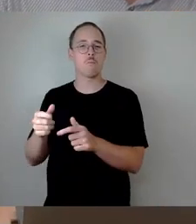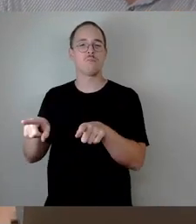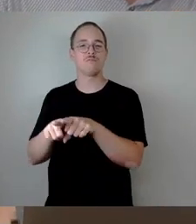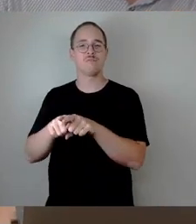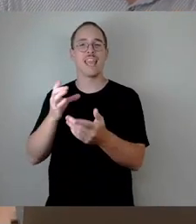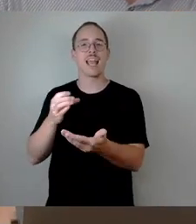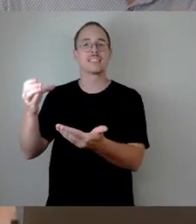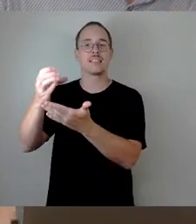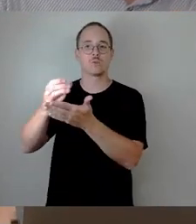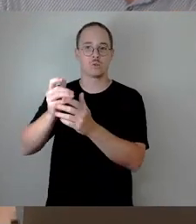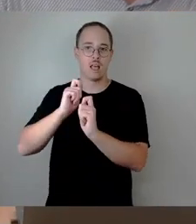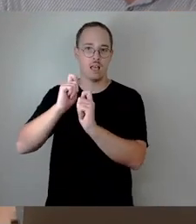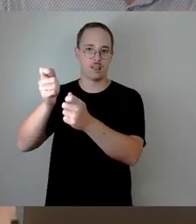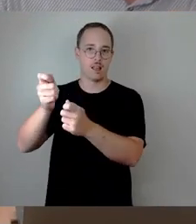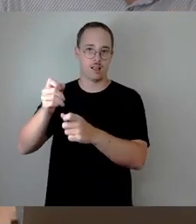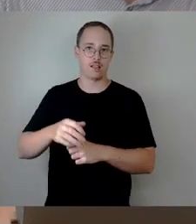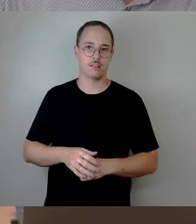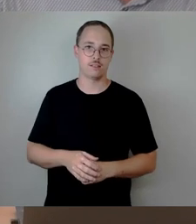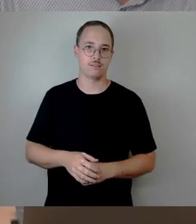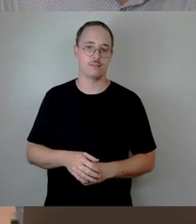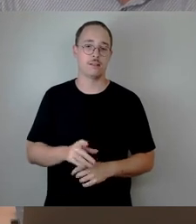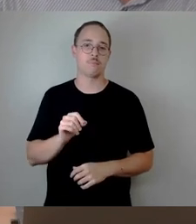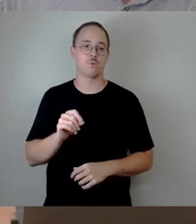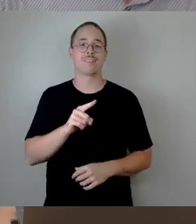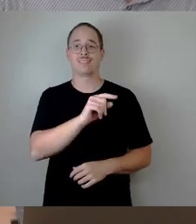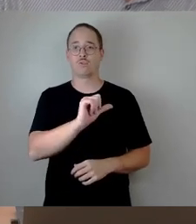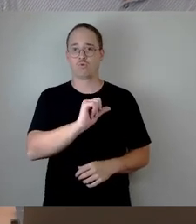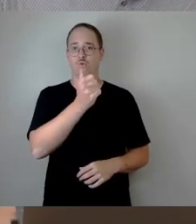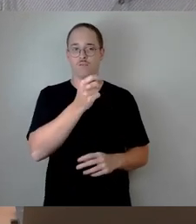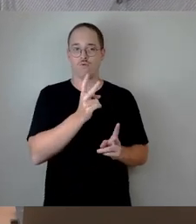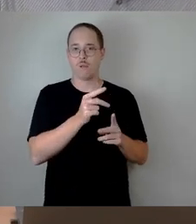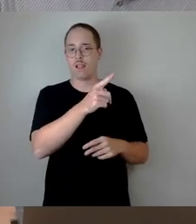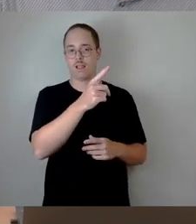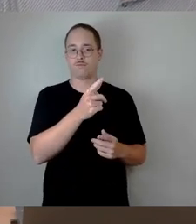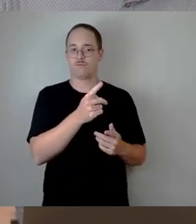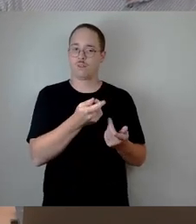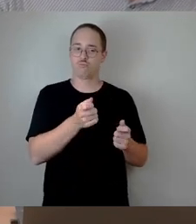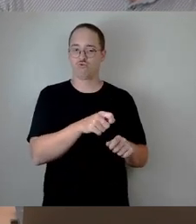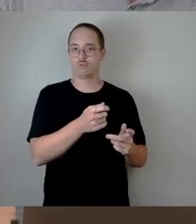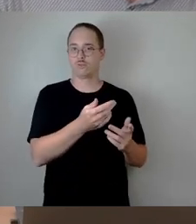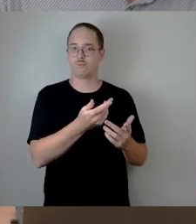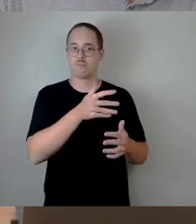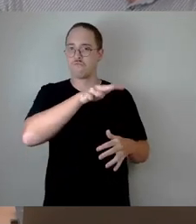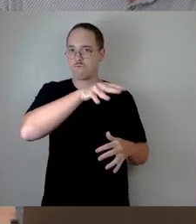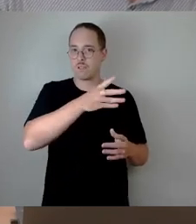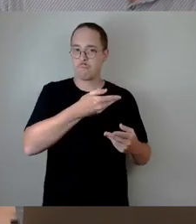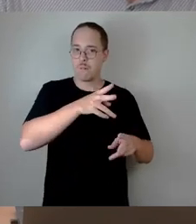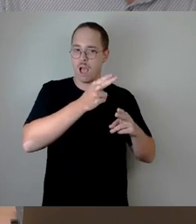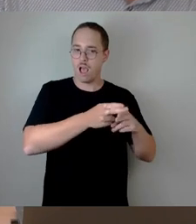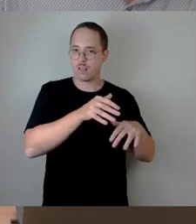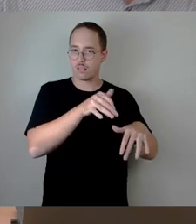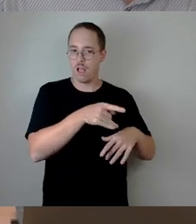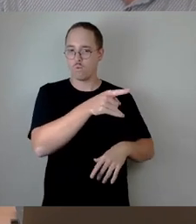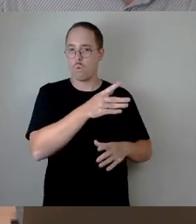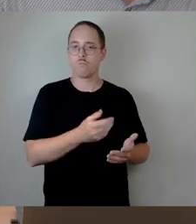und ersetzend ist dann am Ende der Tage abschließend Beschlussfassung. Also wenn 15 eine Mehrheit hat, ist das durch. Wenn 14 eine